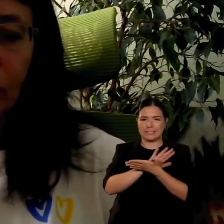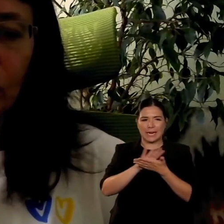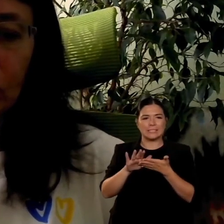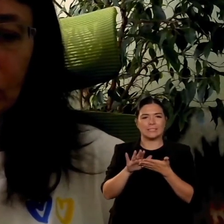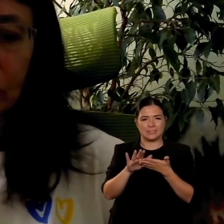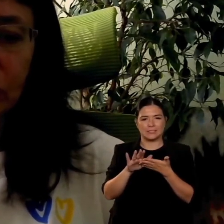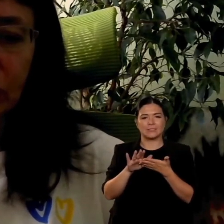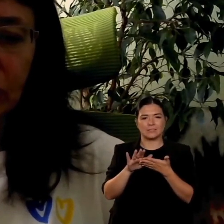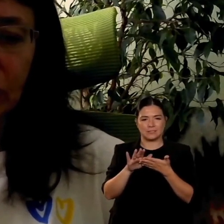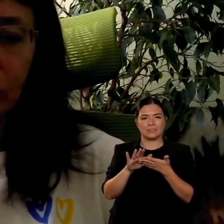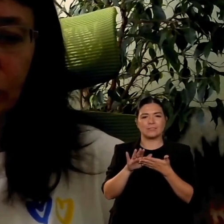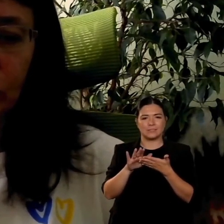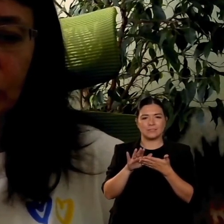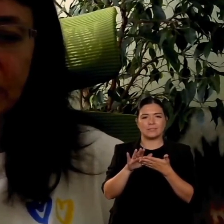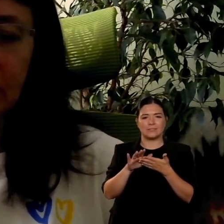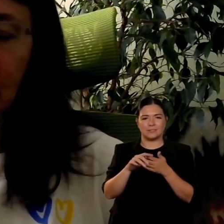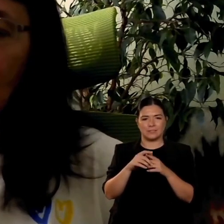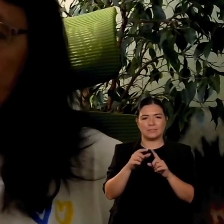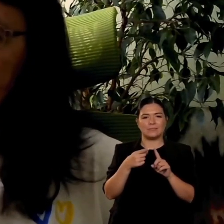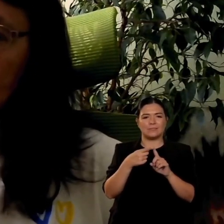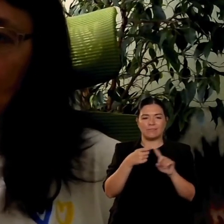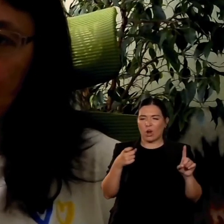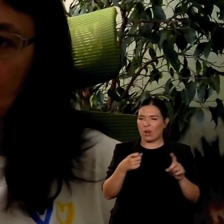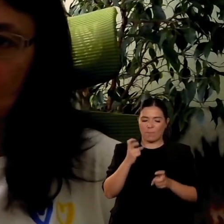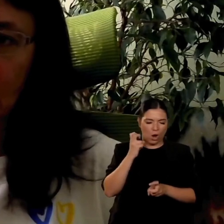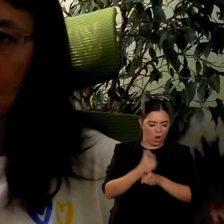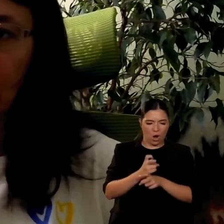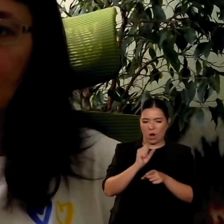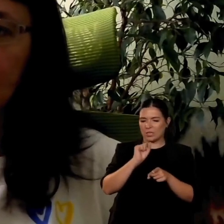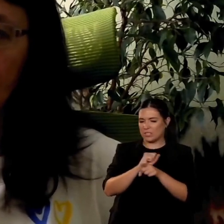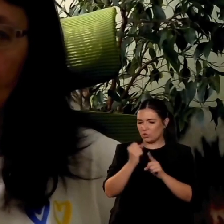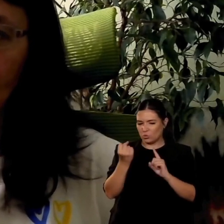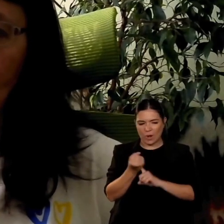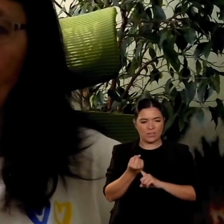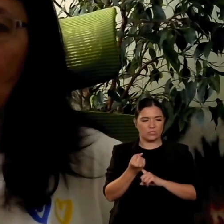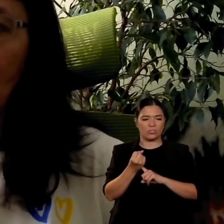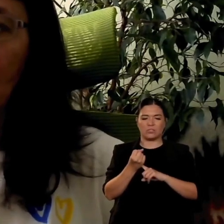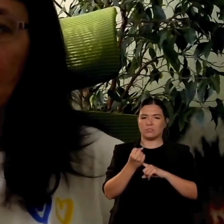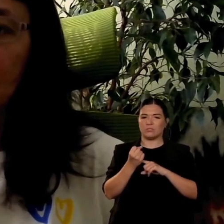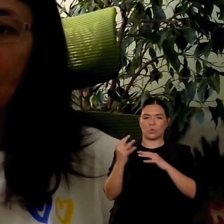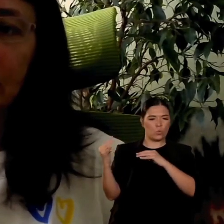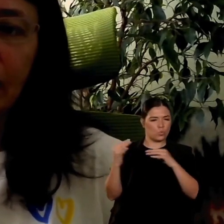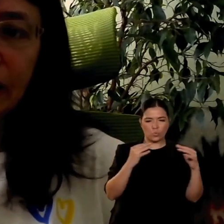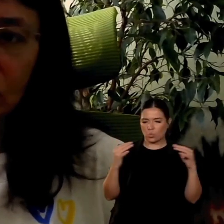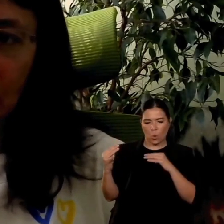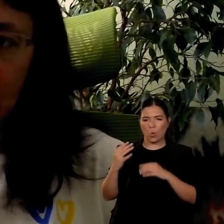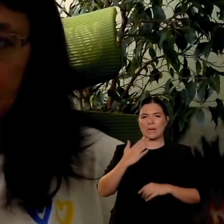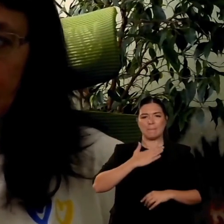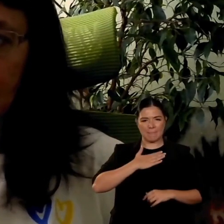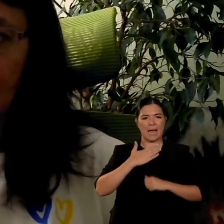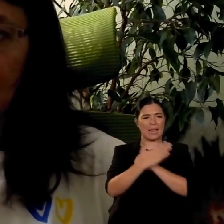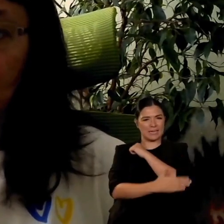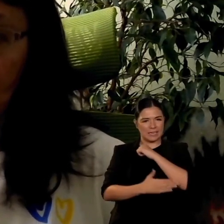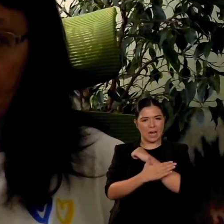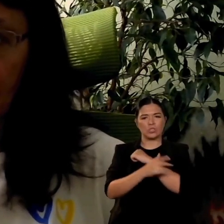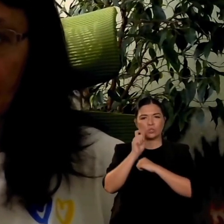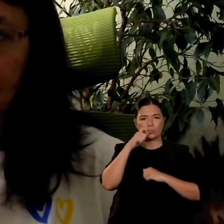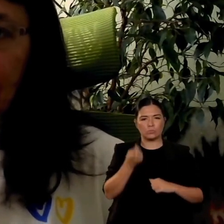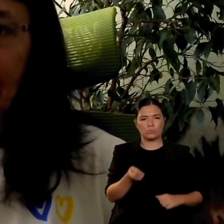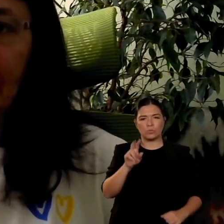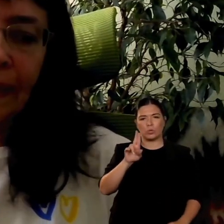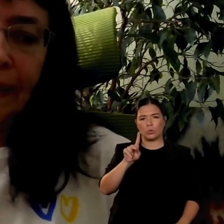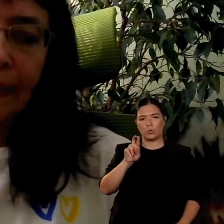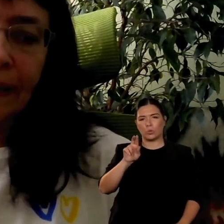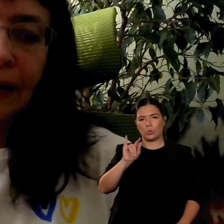mio paese d'origine può far sì che altre persone amabili attraverso il mondo possano dare il loro appoggio